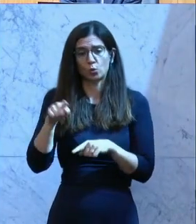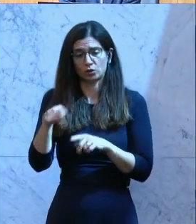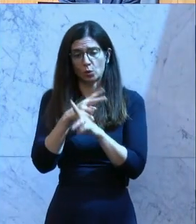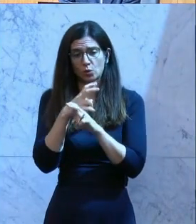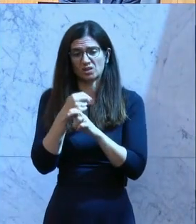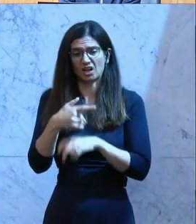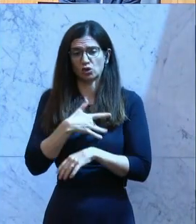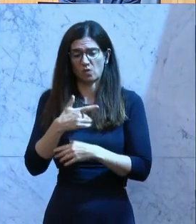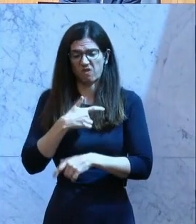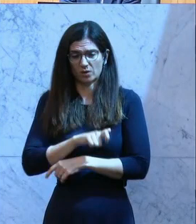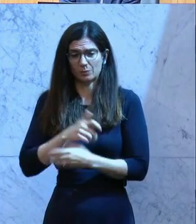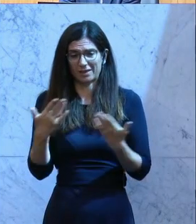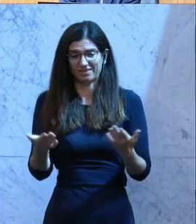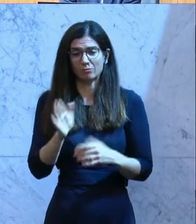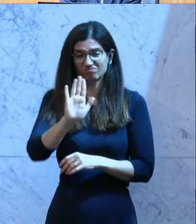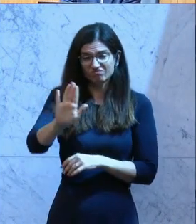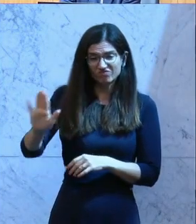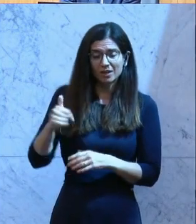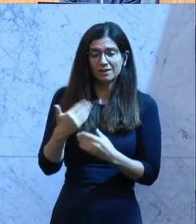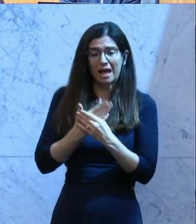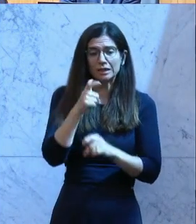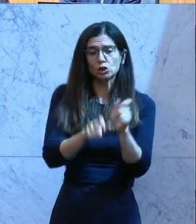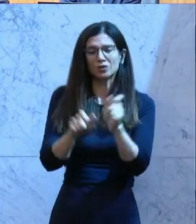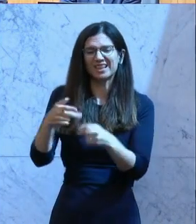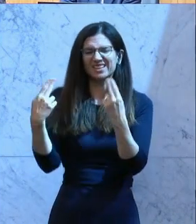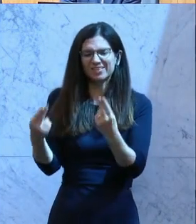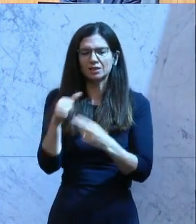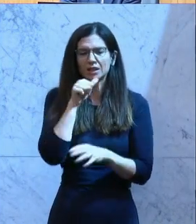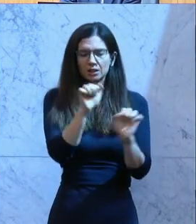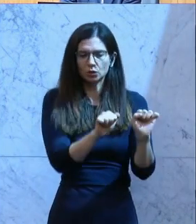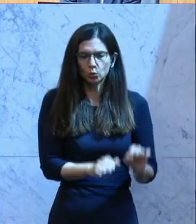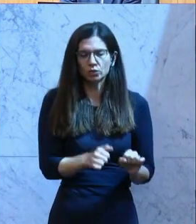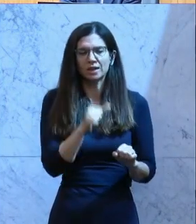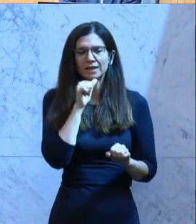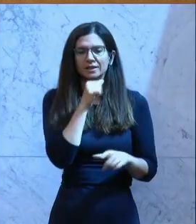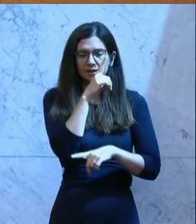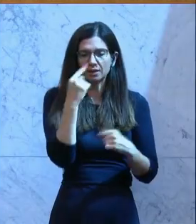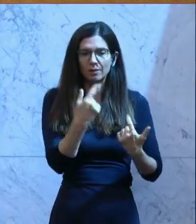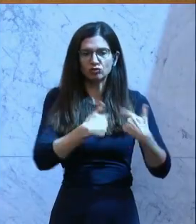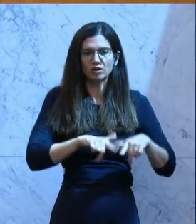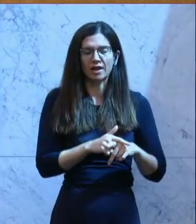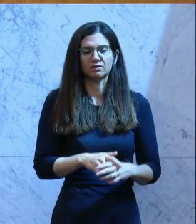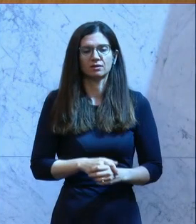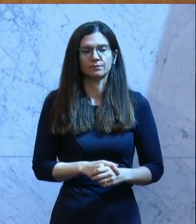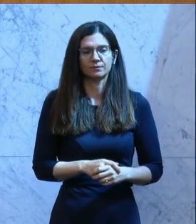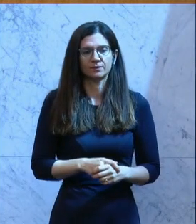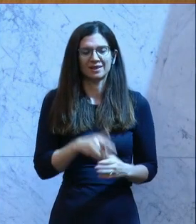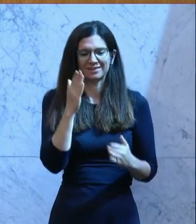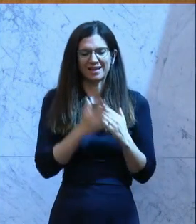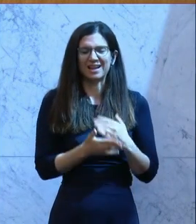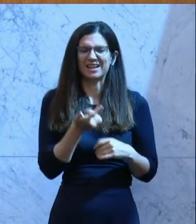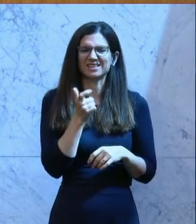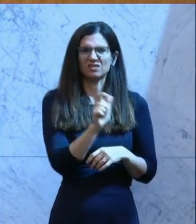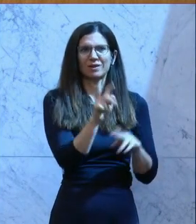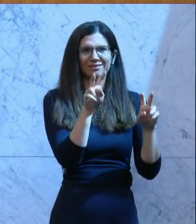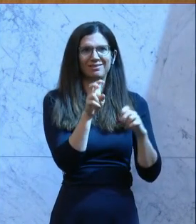österreichischen Volkspartei. Ihnen sind die Aktionäre wichtig, nicht die Kunden, nicht die Menschen in diesem Land. Und ein letztes Wort zur